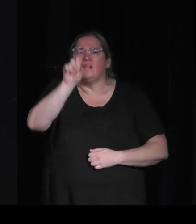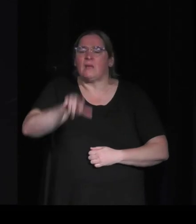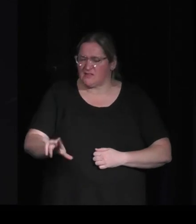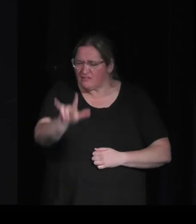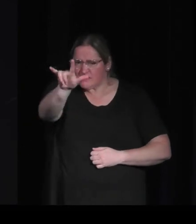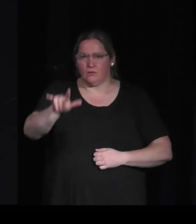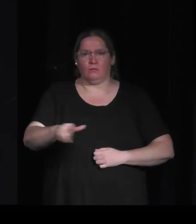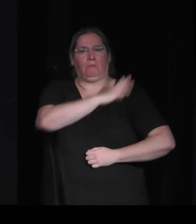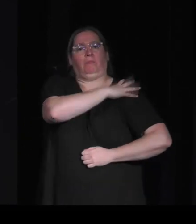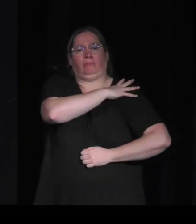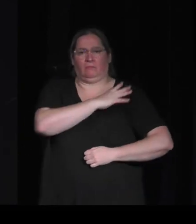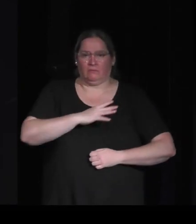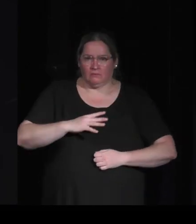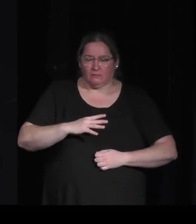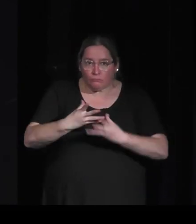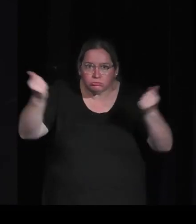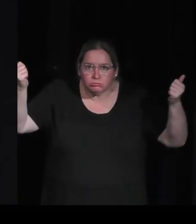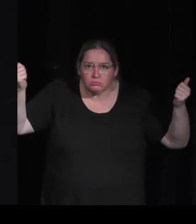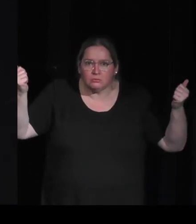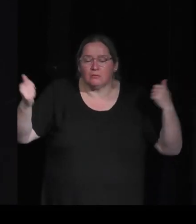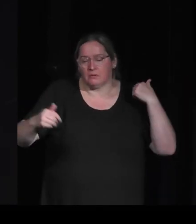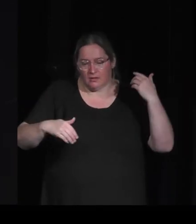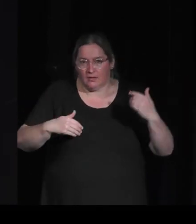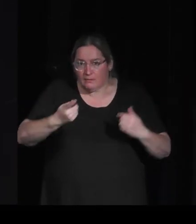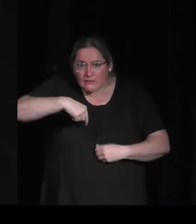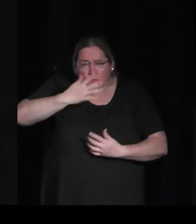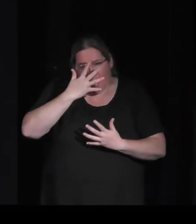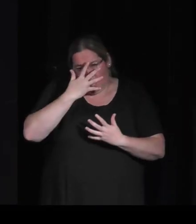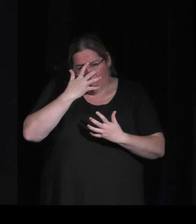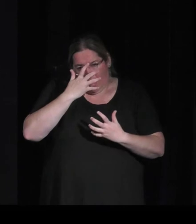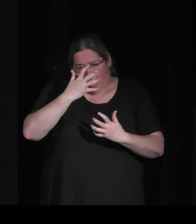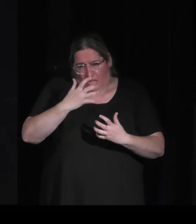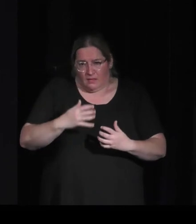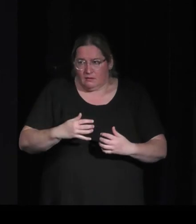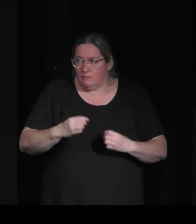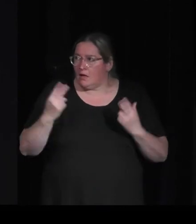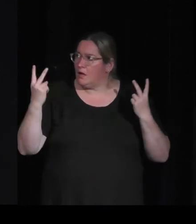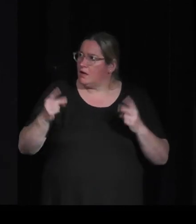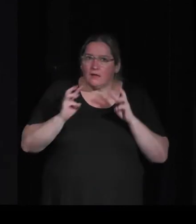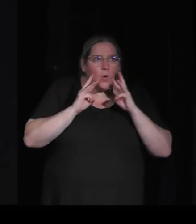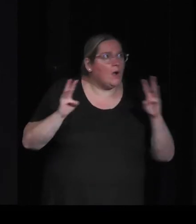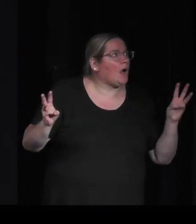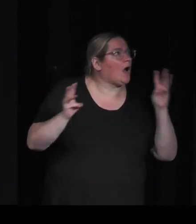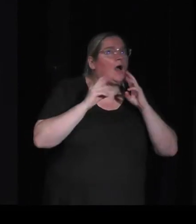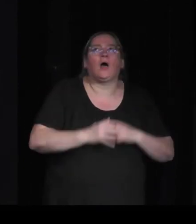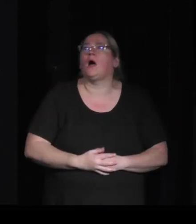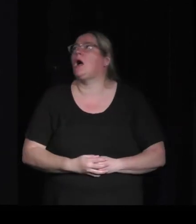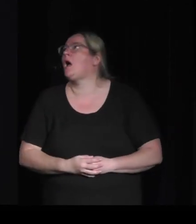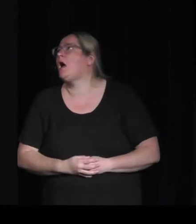commandant voilà je sais pas quoi qui disparaît mais on était tellement pris par l'effet waouh du dispositif qu'on écoutait rien des